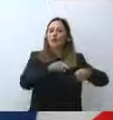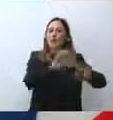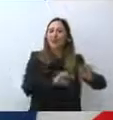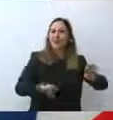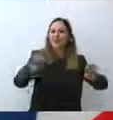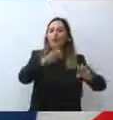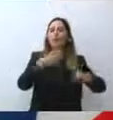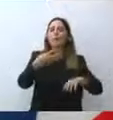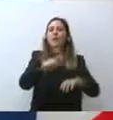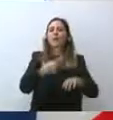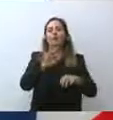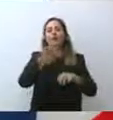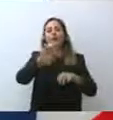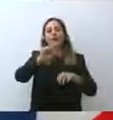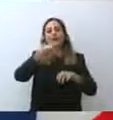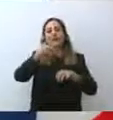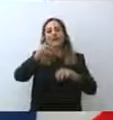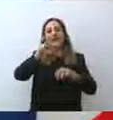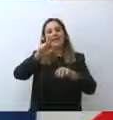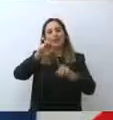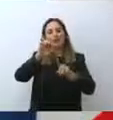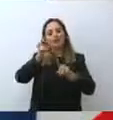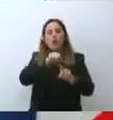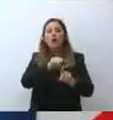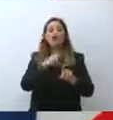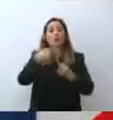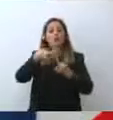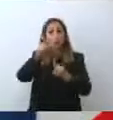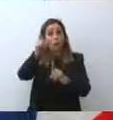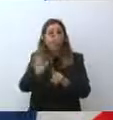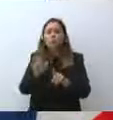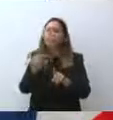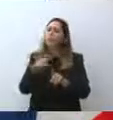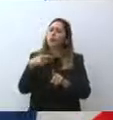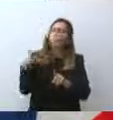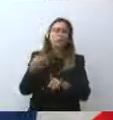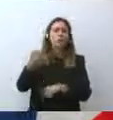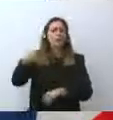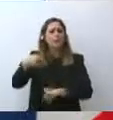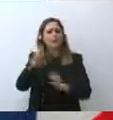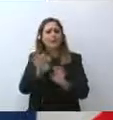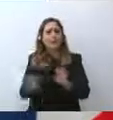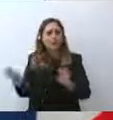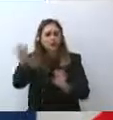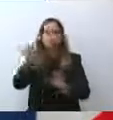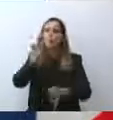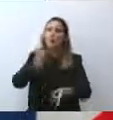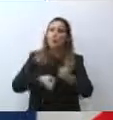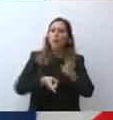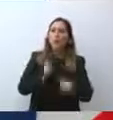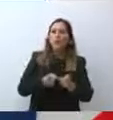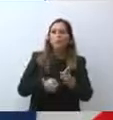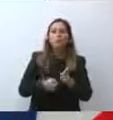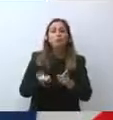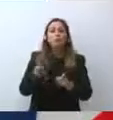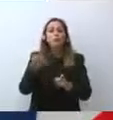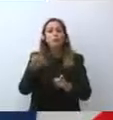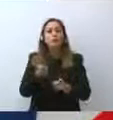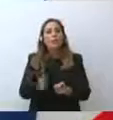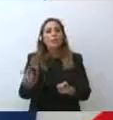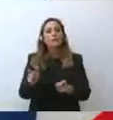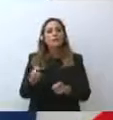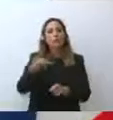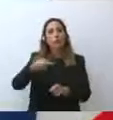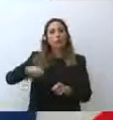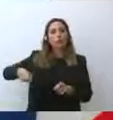Fedriga e tramite la sua persona tutti i governatori di tutti i colori politici perché noi ci siamo